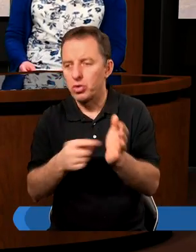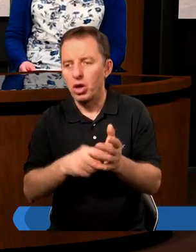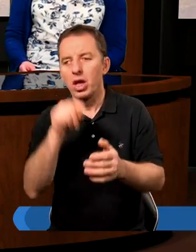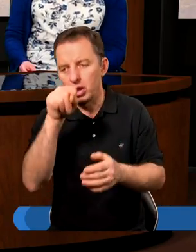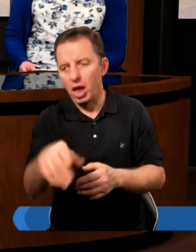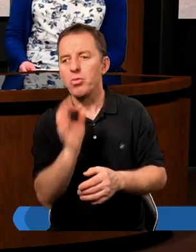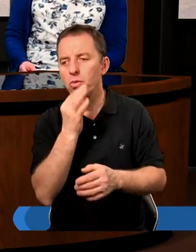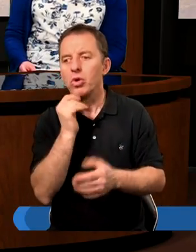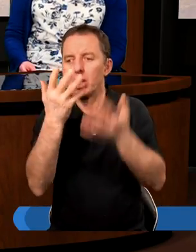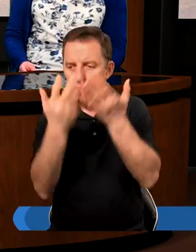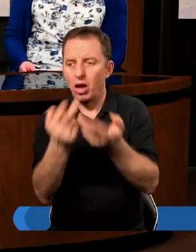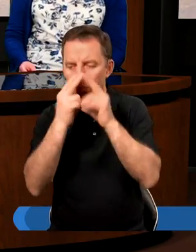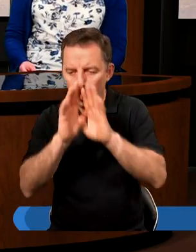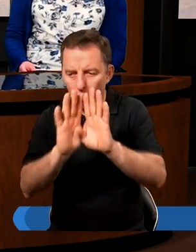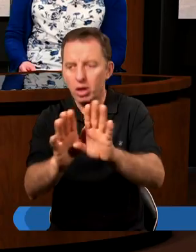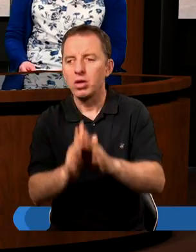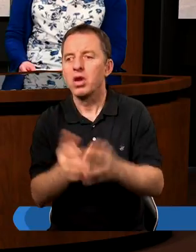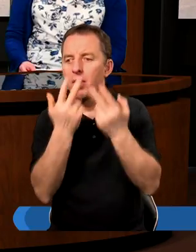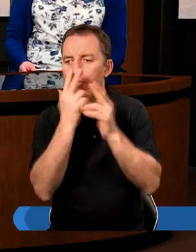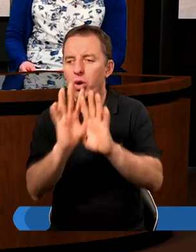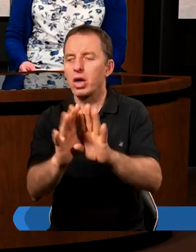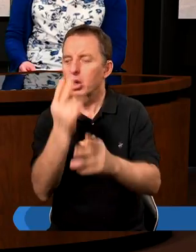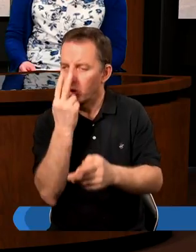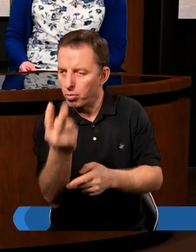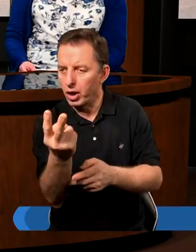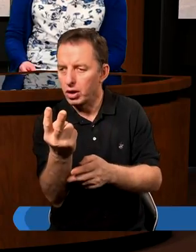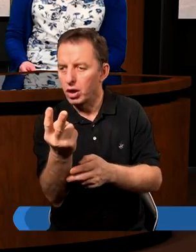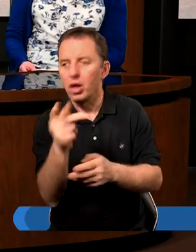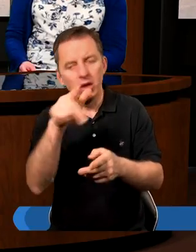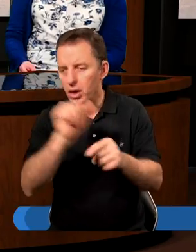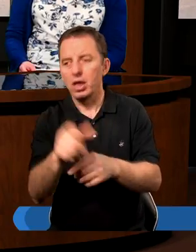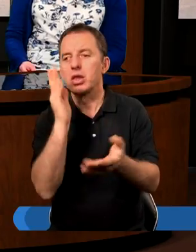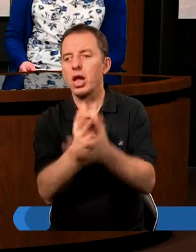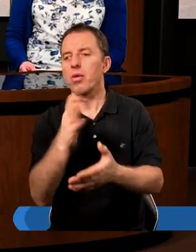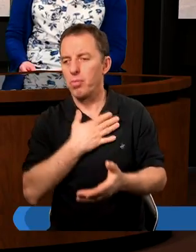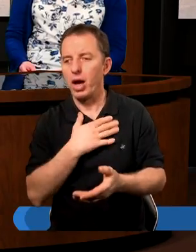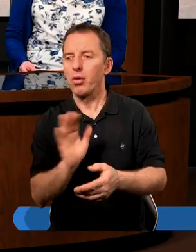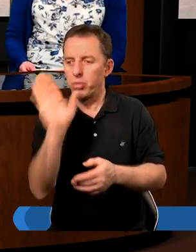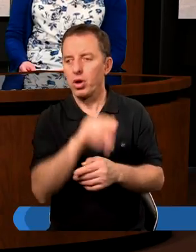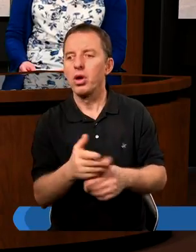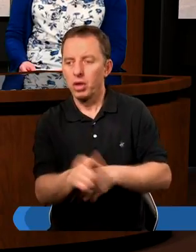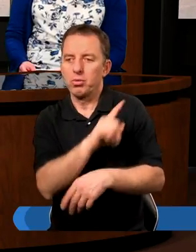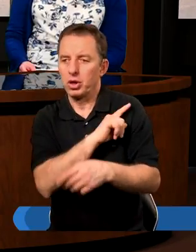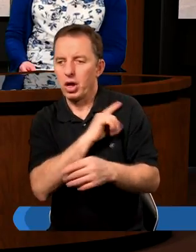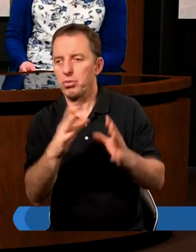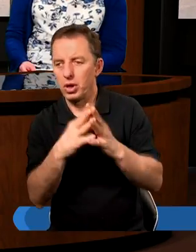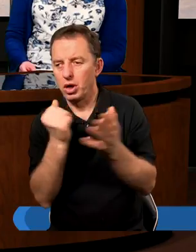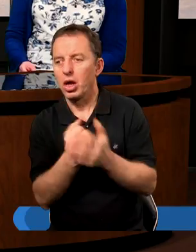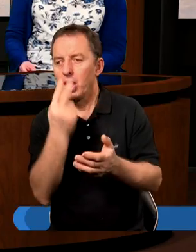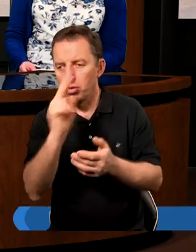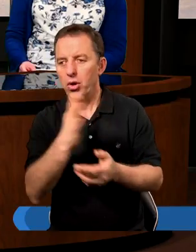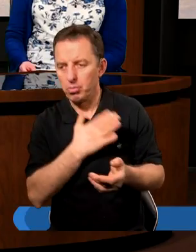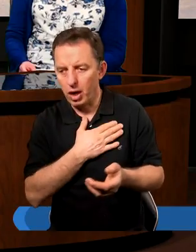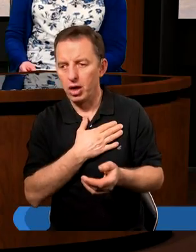Ale temu młodzieńcu chciał pokazać, zobacz, to nie jest tak, że ty kochasz Boga, bo przestrzegasz przykazań.